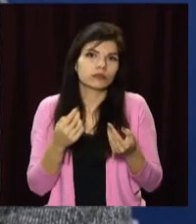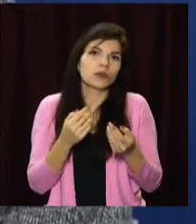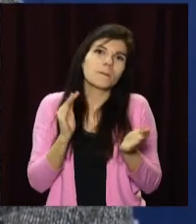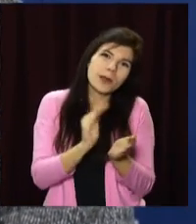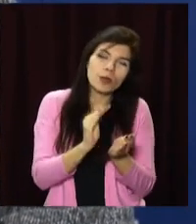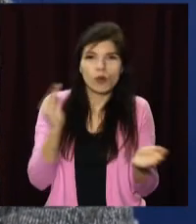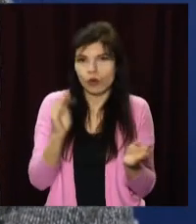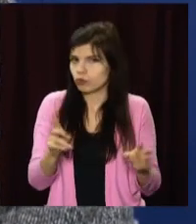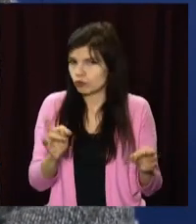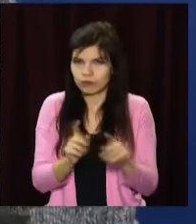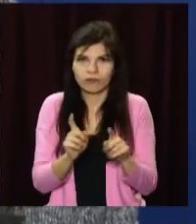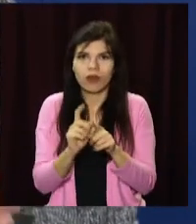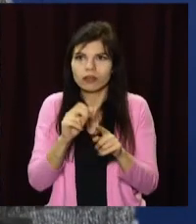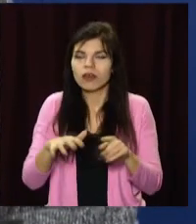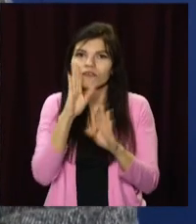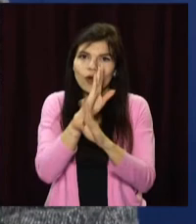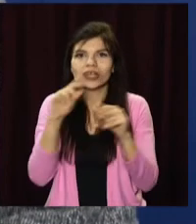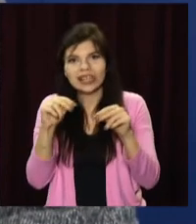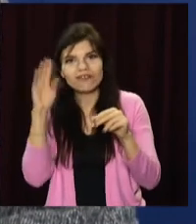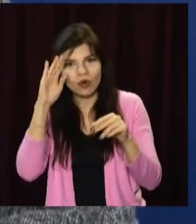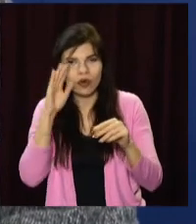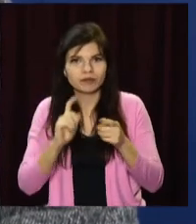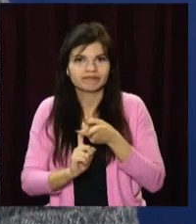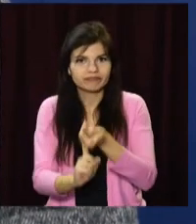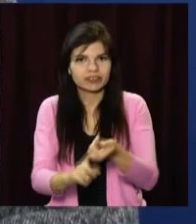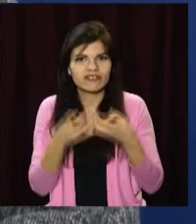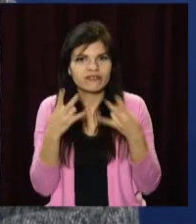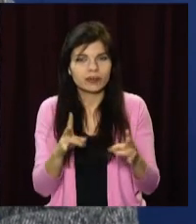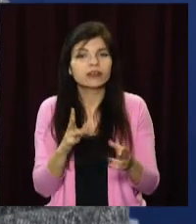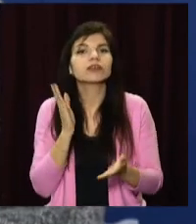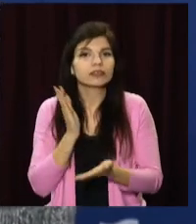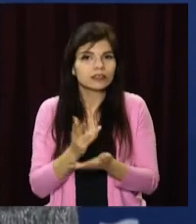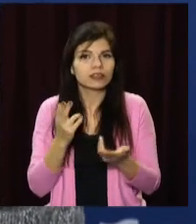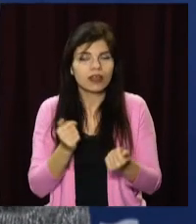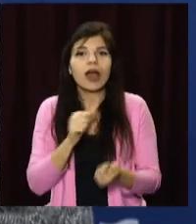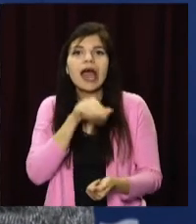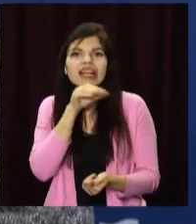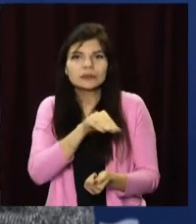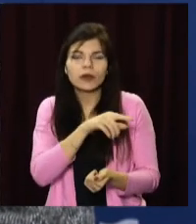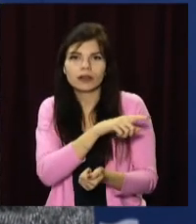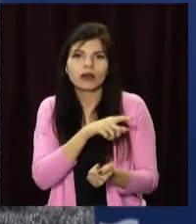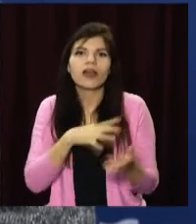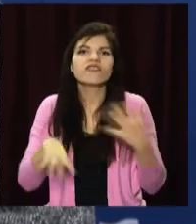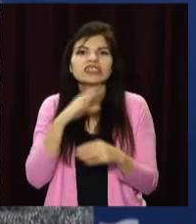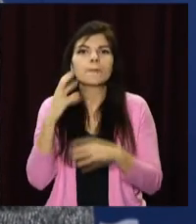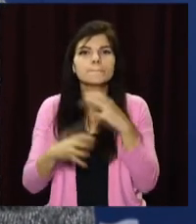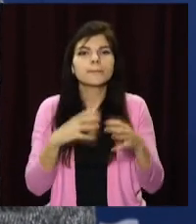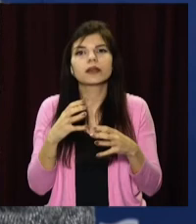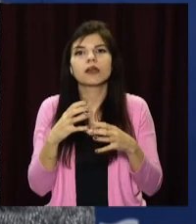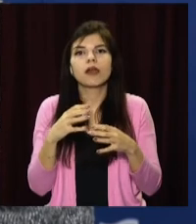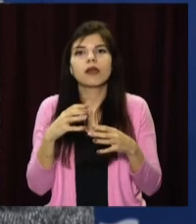вліяние на окружаючу середу. А по оцінтам